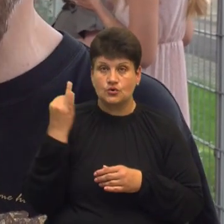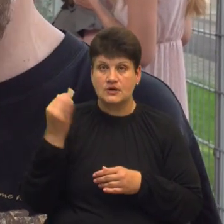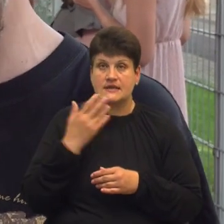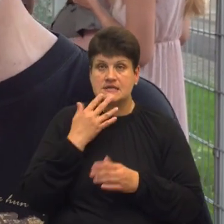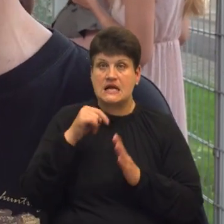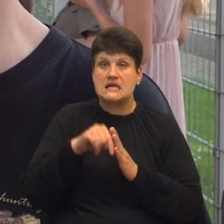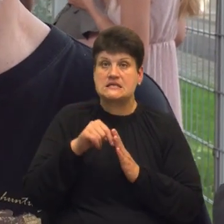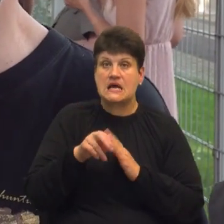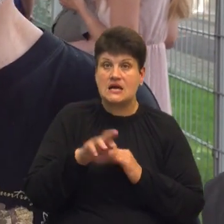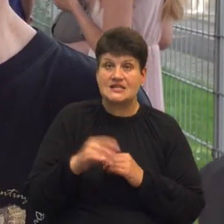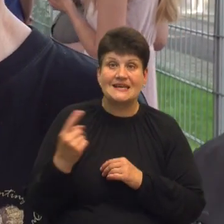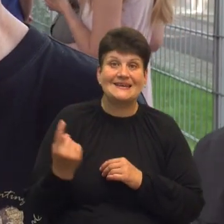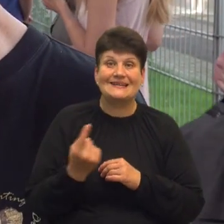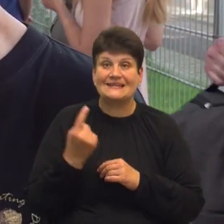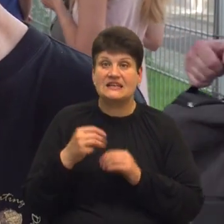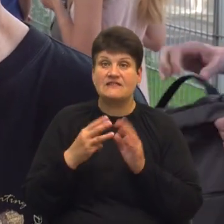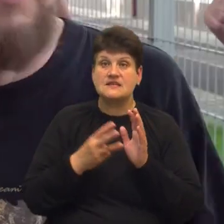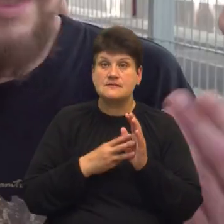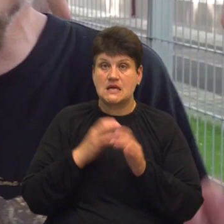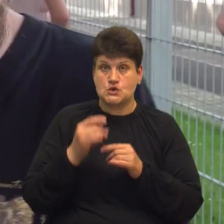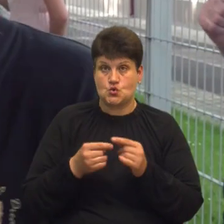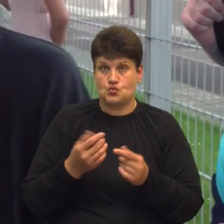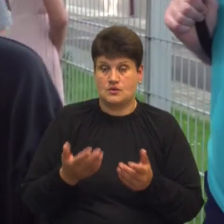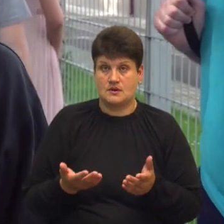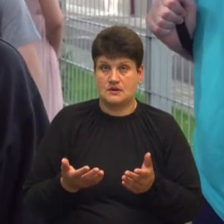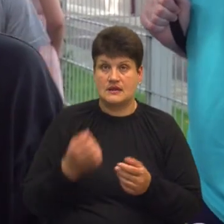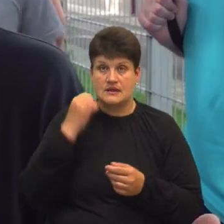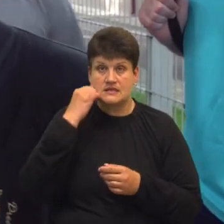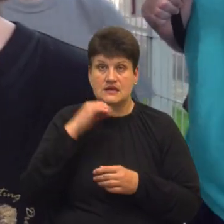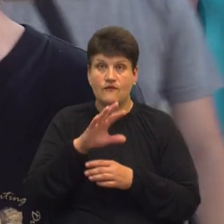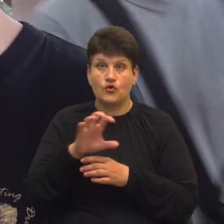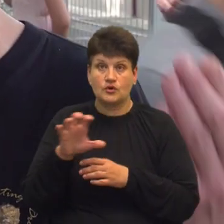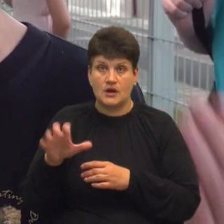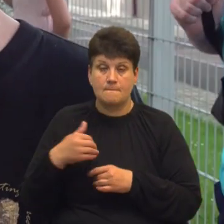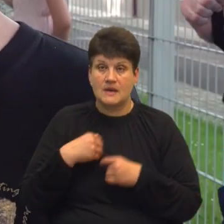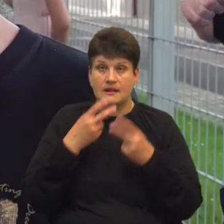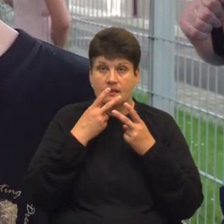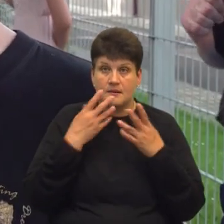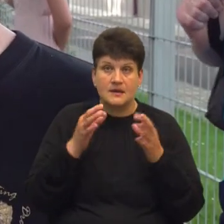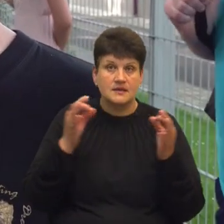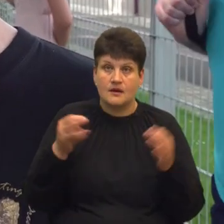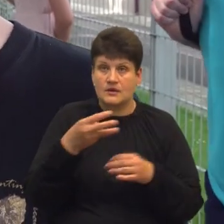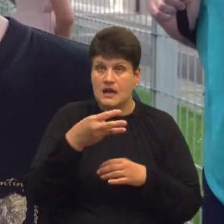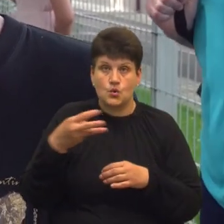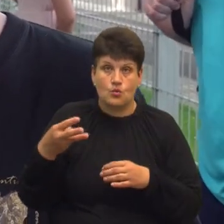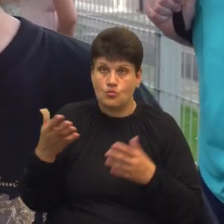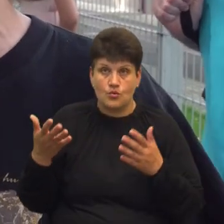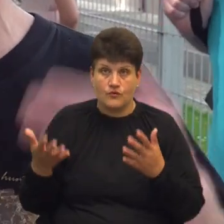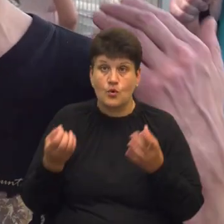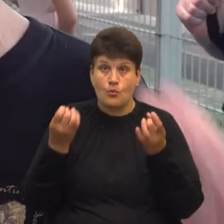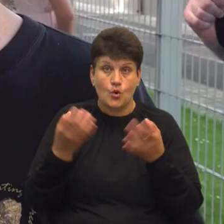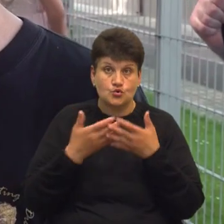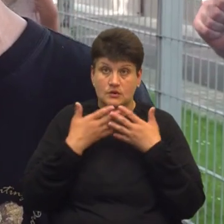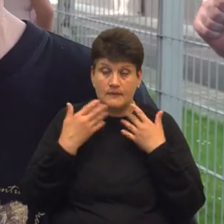значення і єдина 18-го століття. На старих фотографіях ми не бачимо ніяких третього поверху, його просто немає.